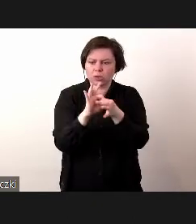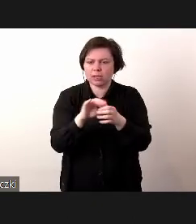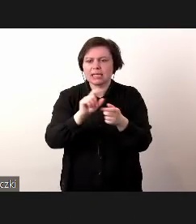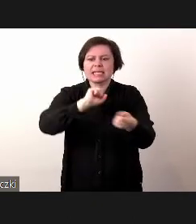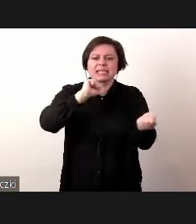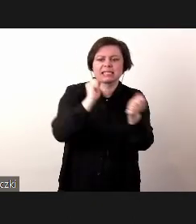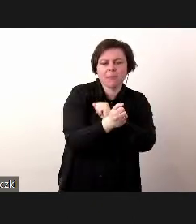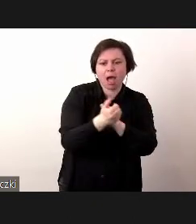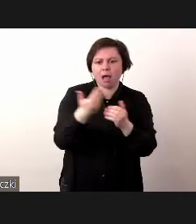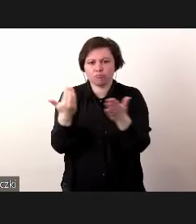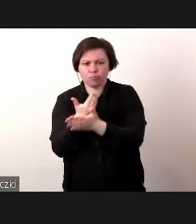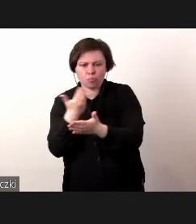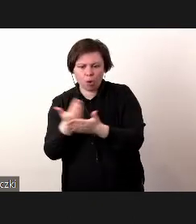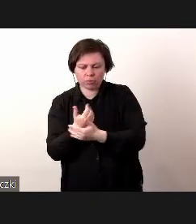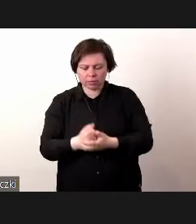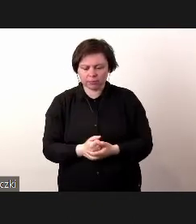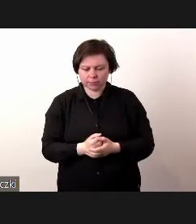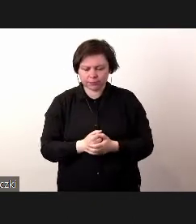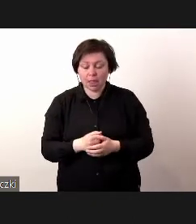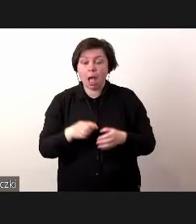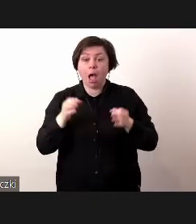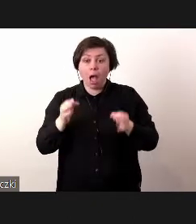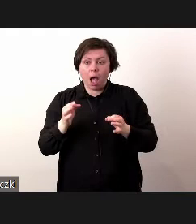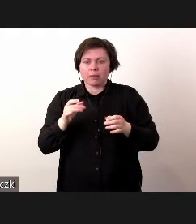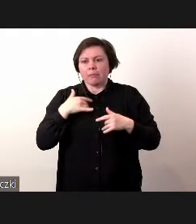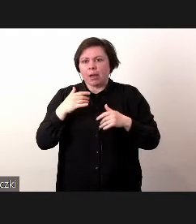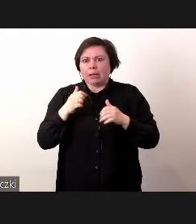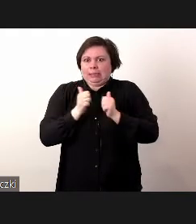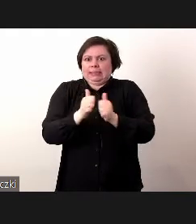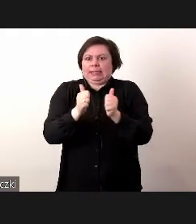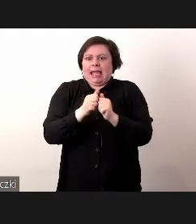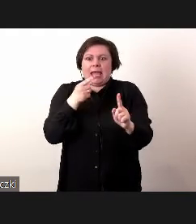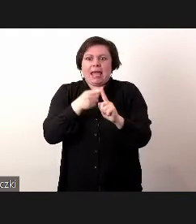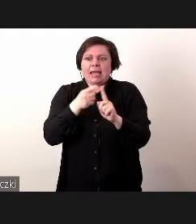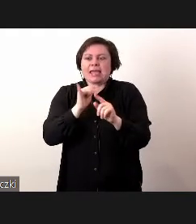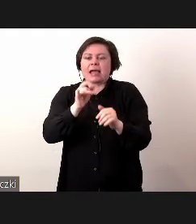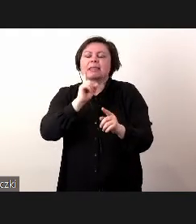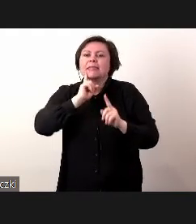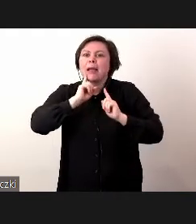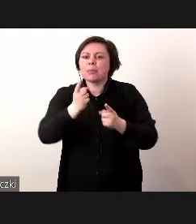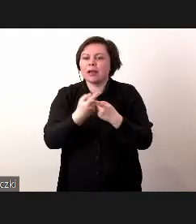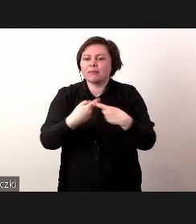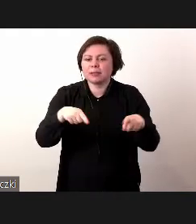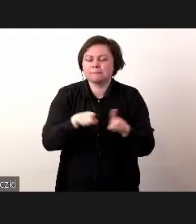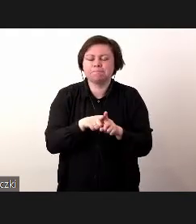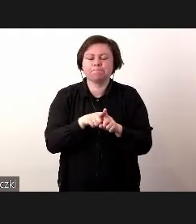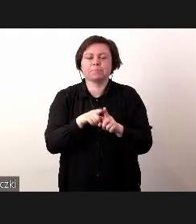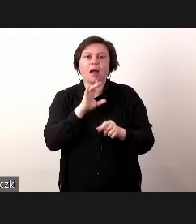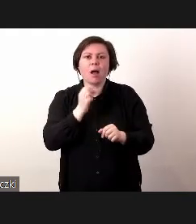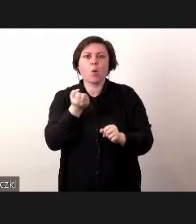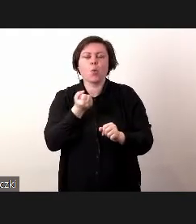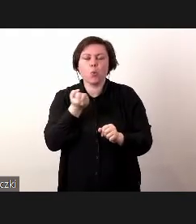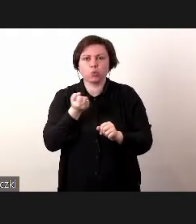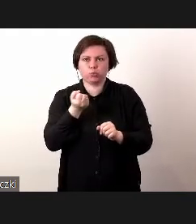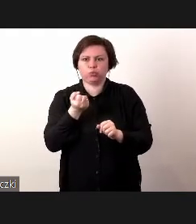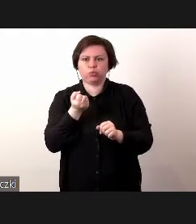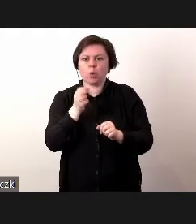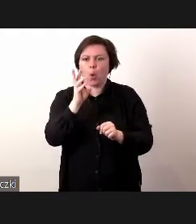i modeli. No i teraz pojawiają się wyzwania, jak to naprawdę zrealizować przy użyciu